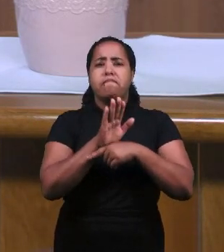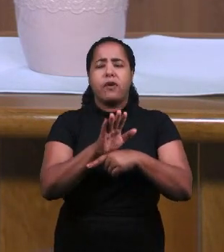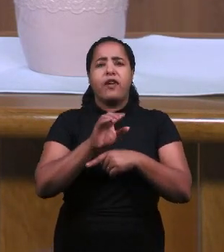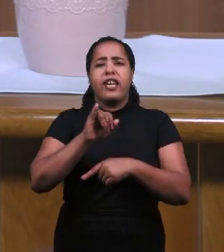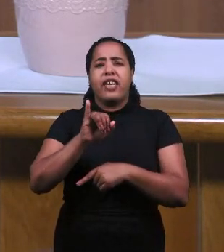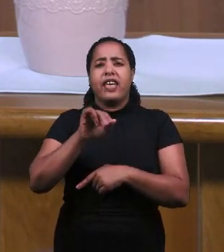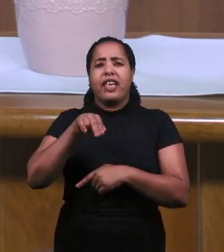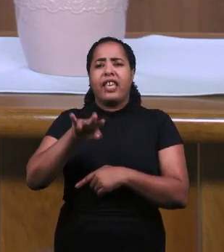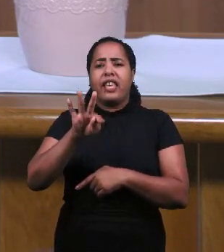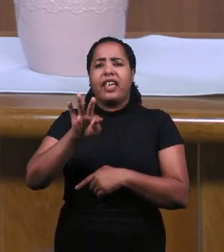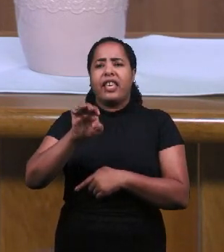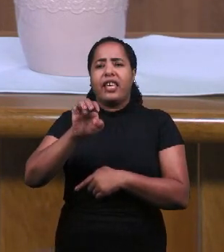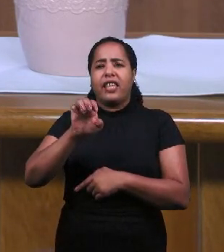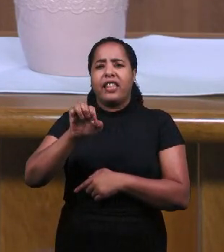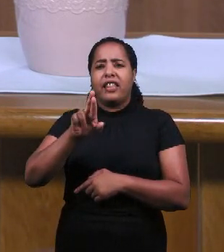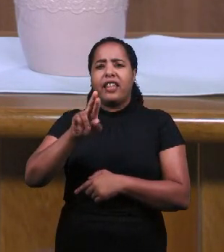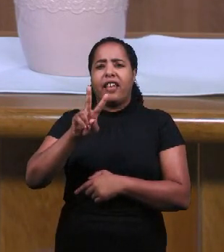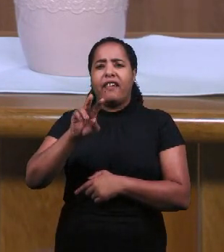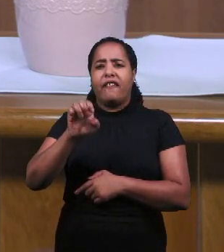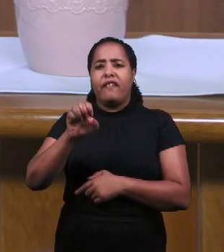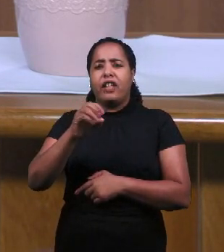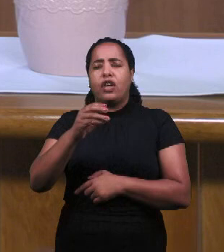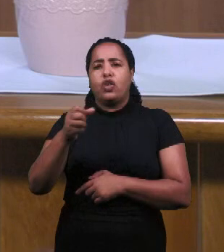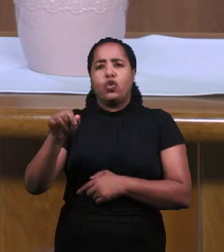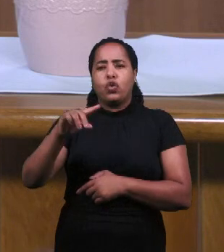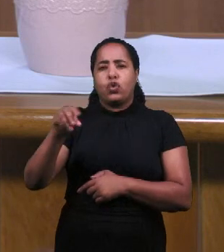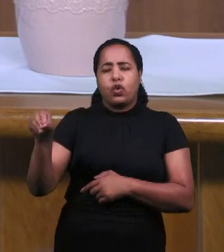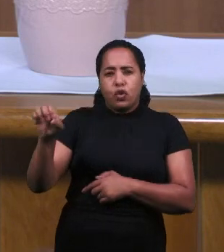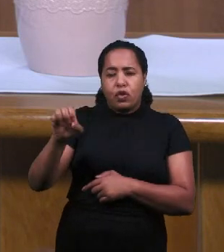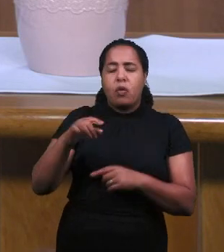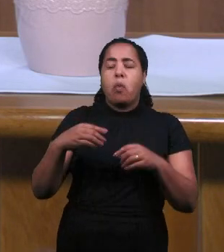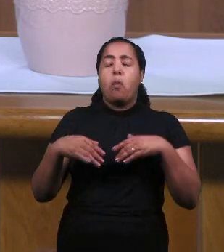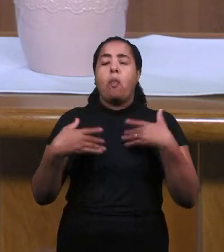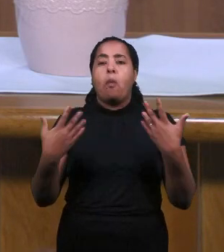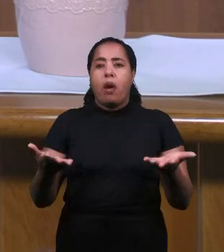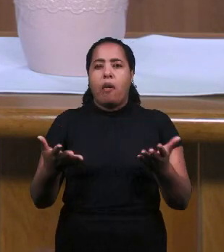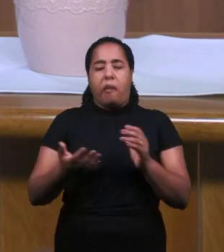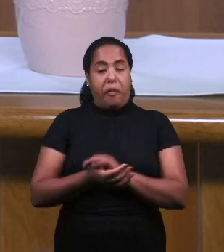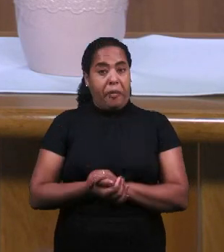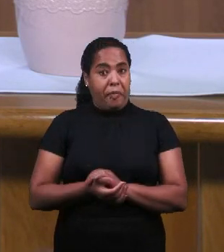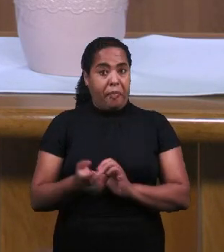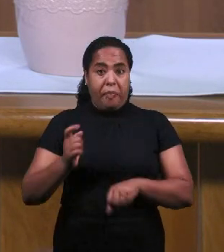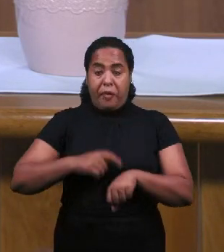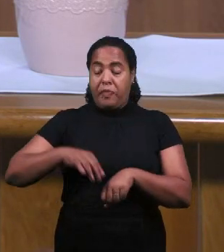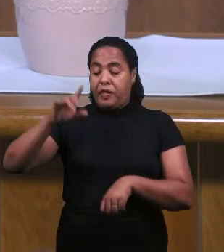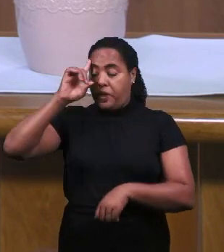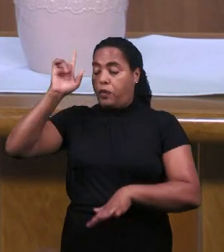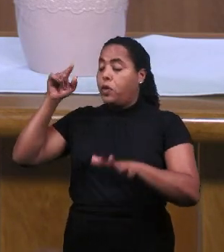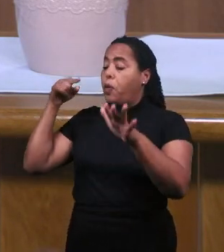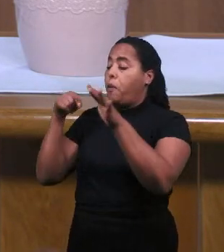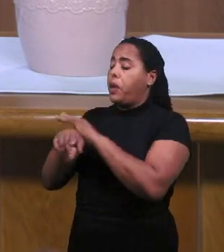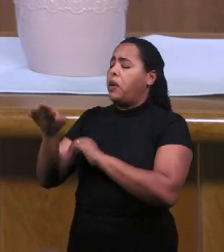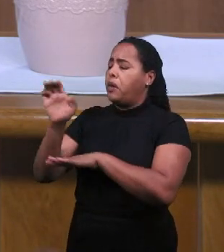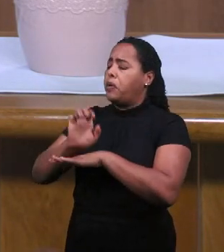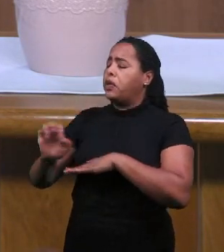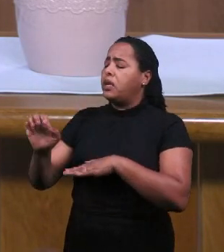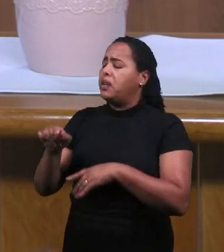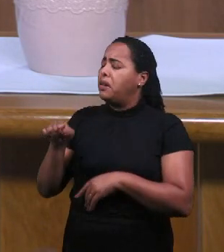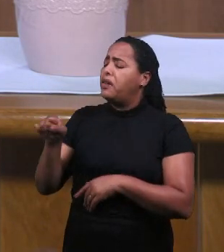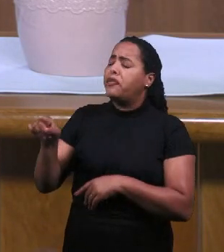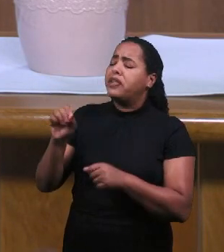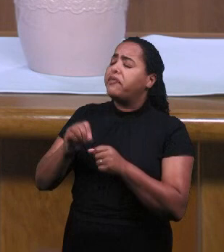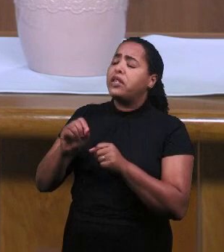Это Что же Это Была За Интервенция Божья Такая Когда Бог Спрашивает Илью Он Говорит